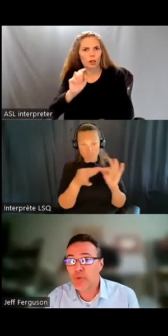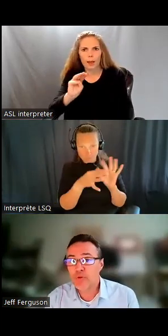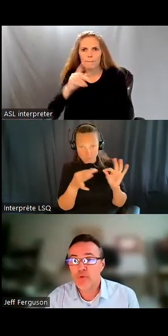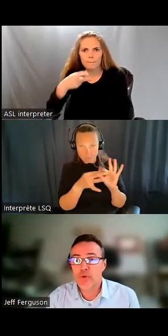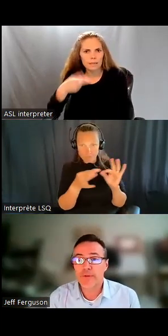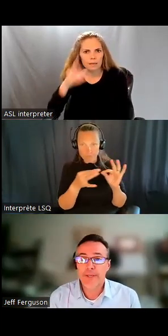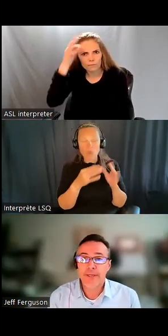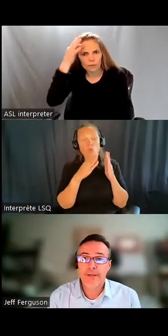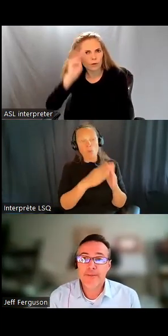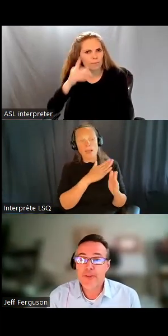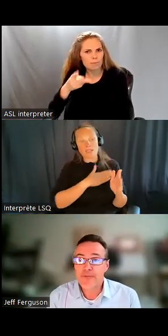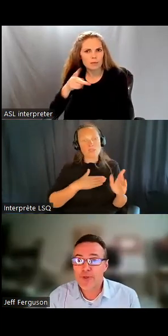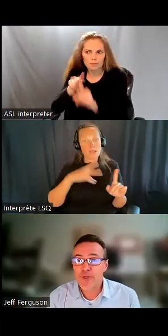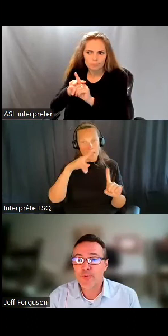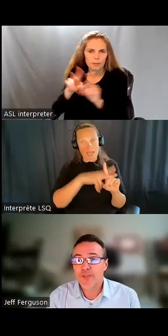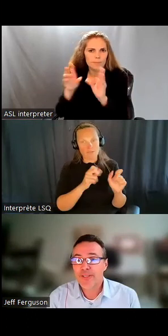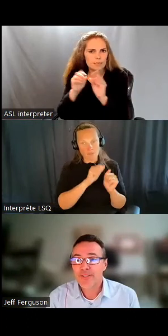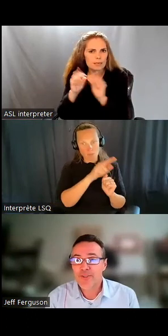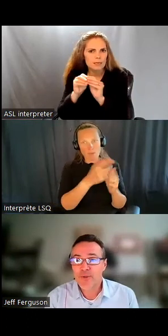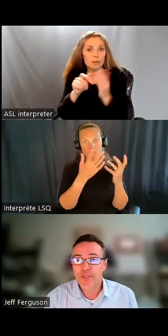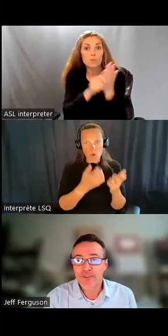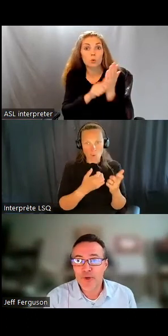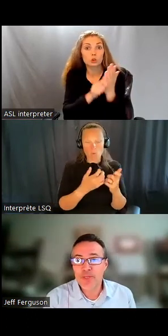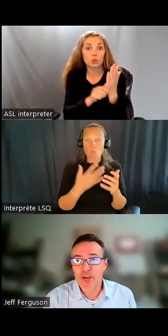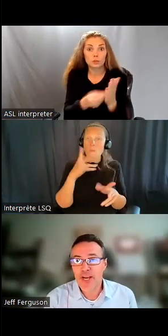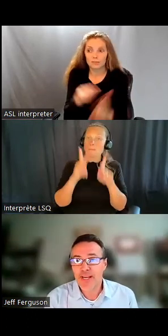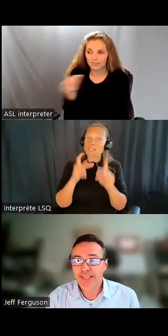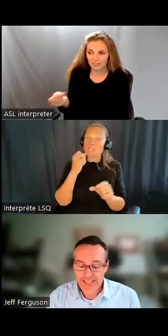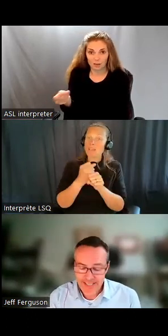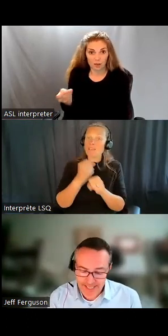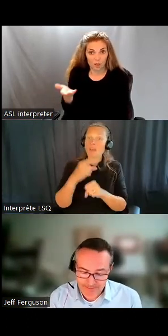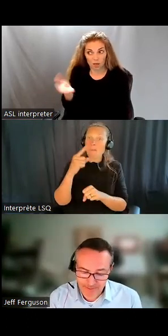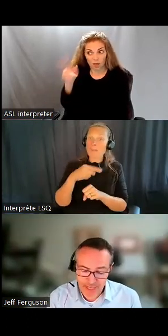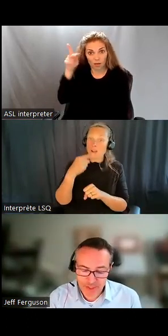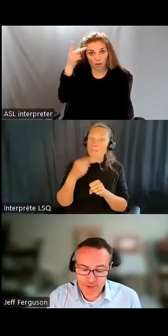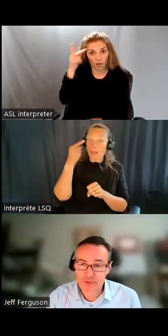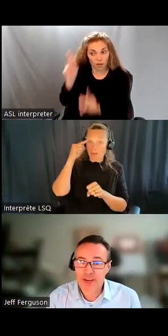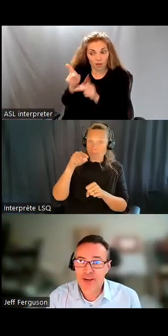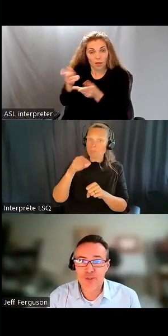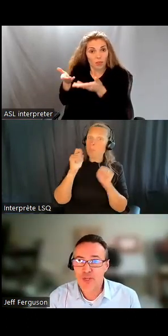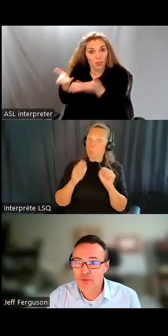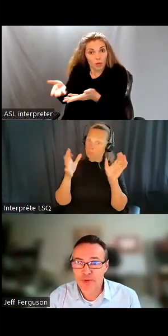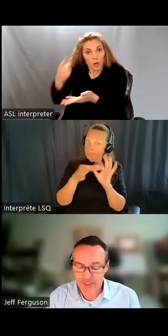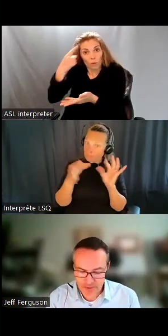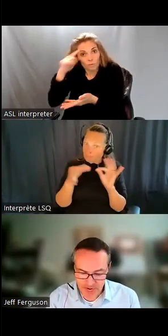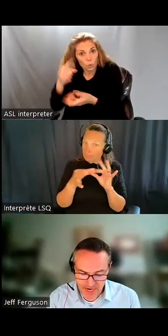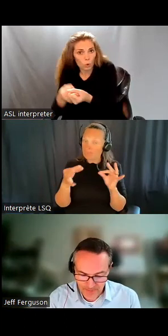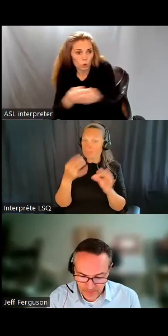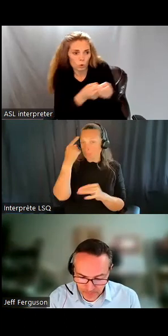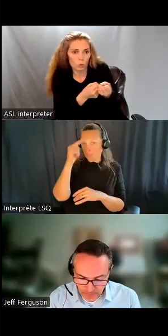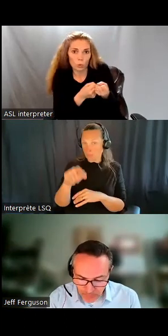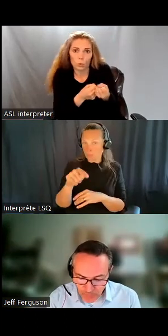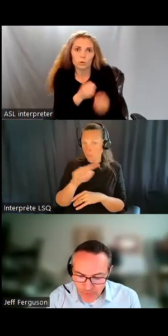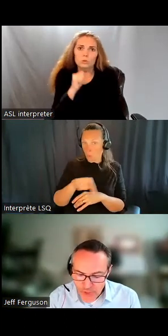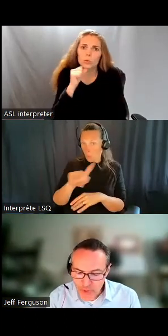de demander aux membres du Parlement. Ils sont là pour vous. Donc, ne soyez pas timides. C'est pour ça qu'ils sont là.